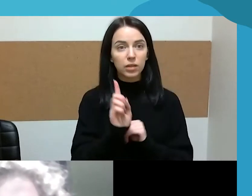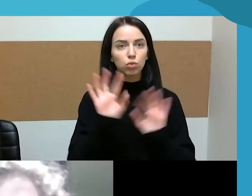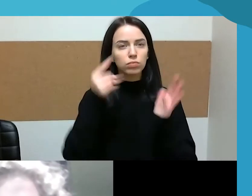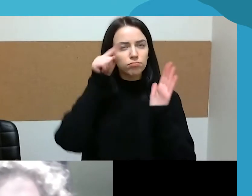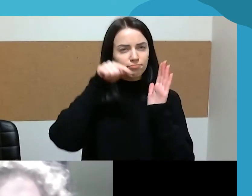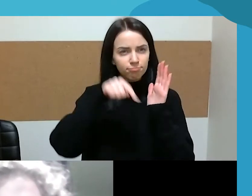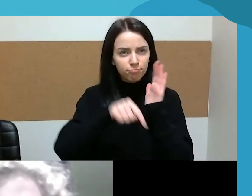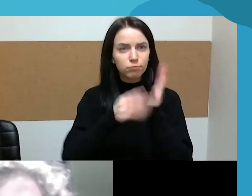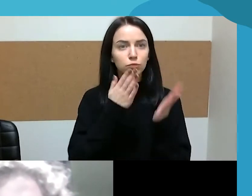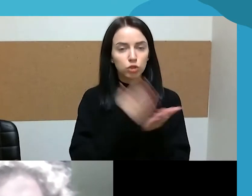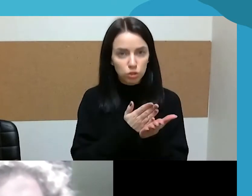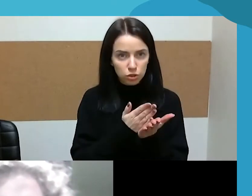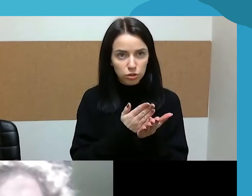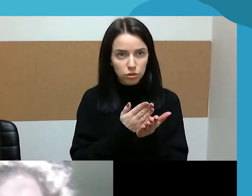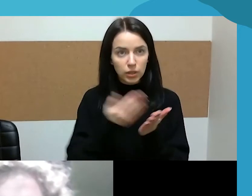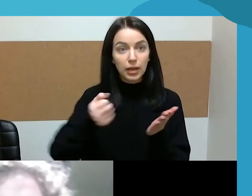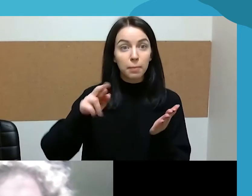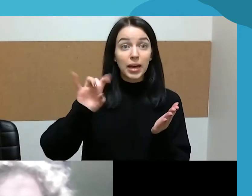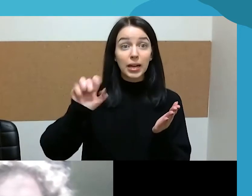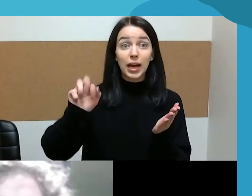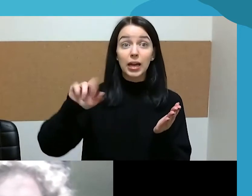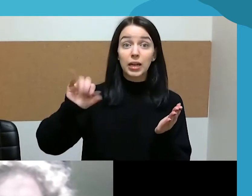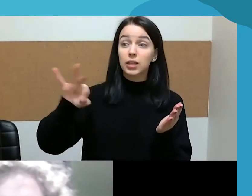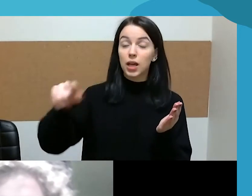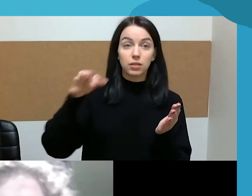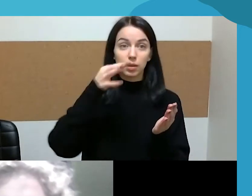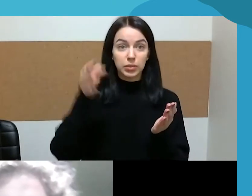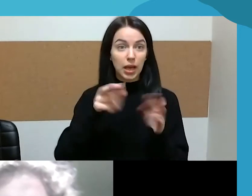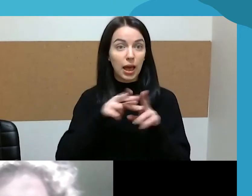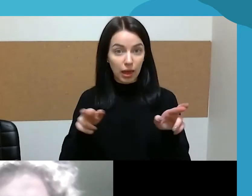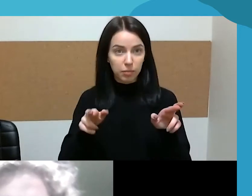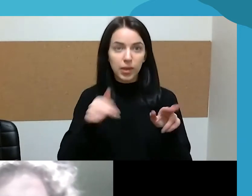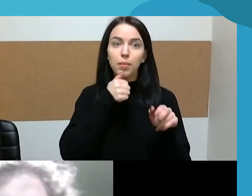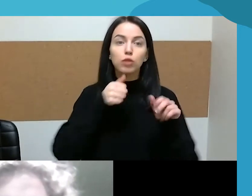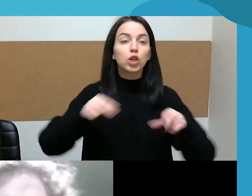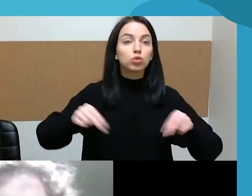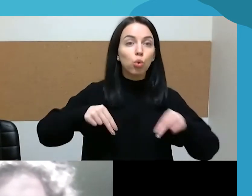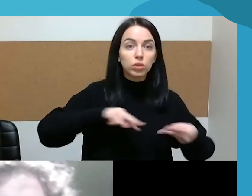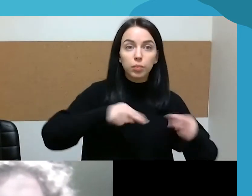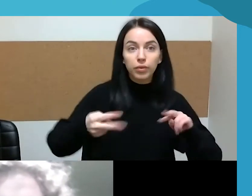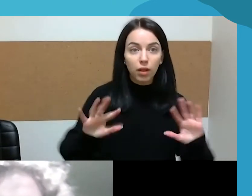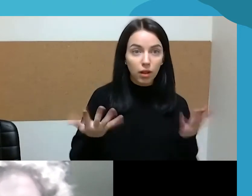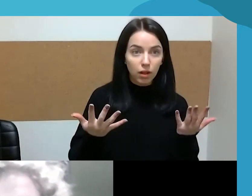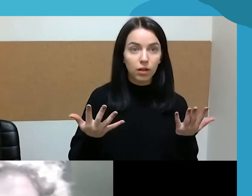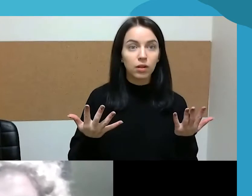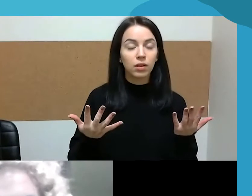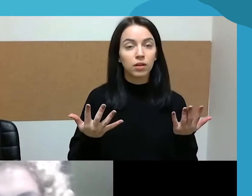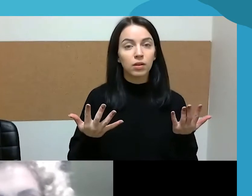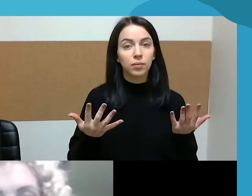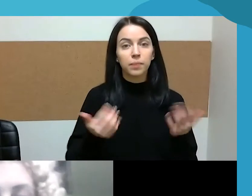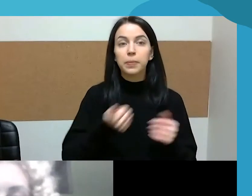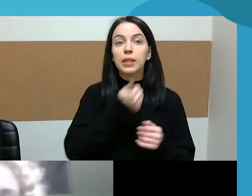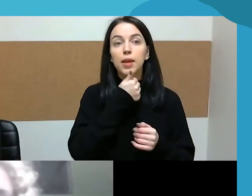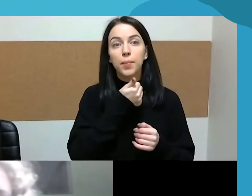jūs sakot, Margarita, ar norėtųsi keisti sauskelnes, ar norėtųsi staiga aukoti savo